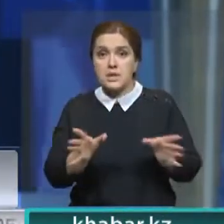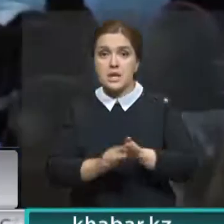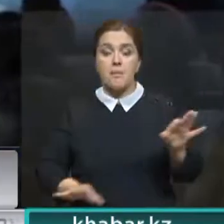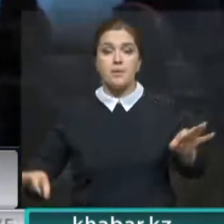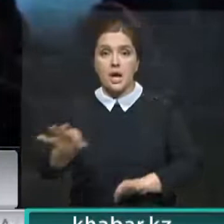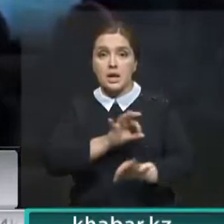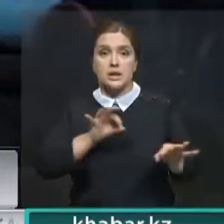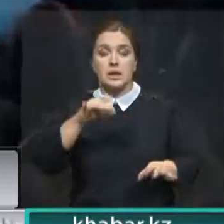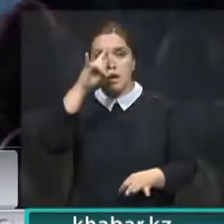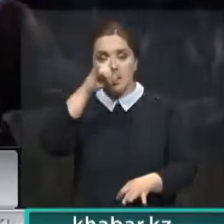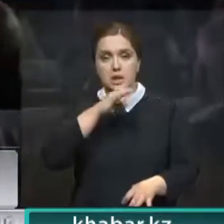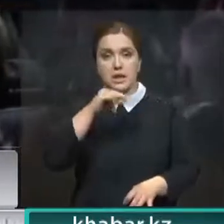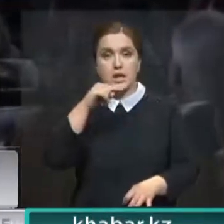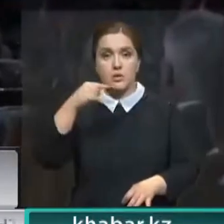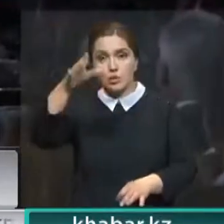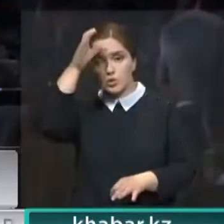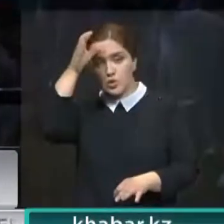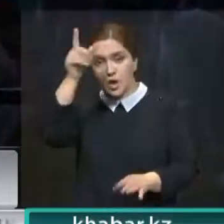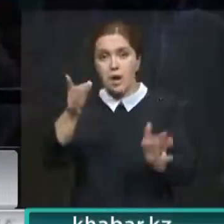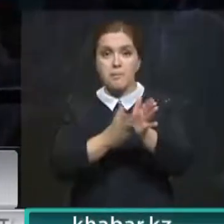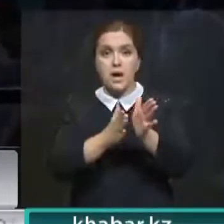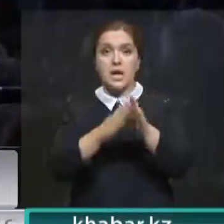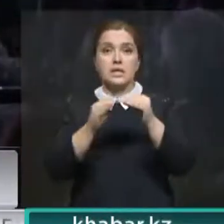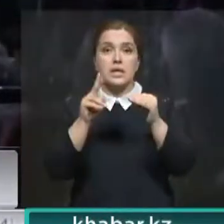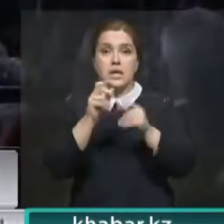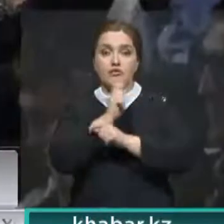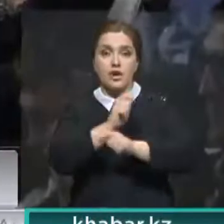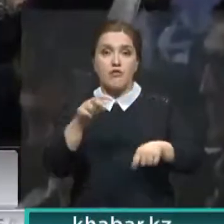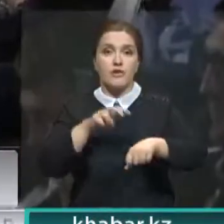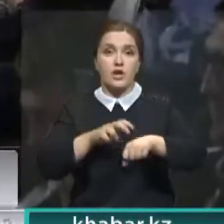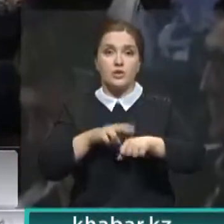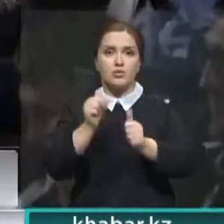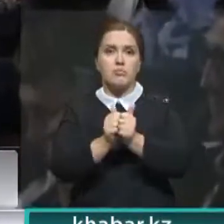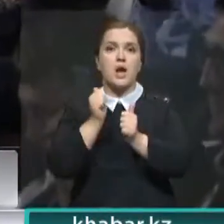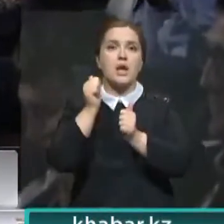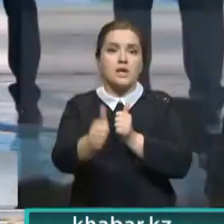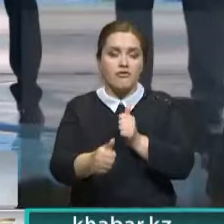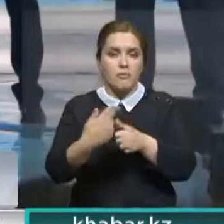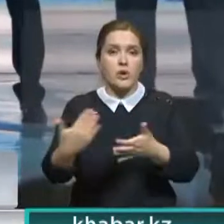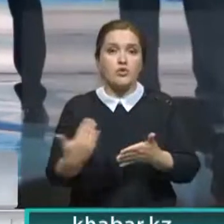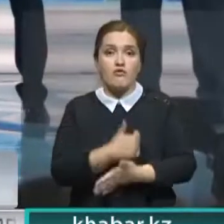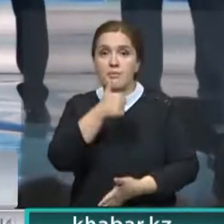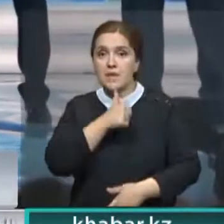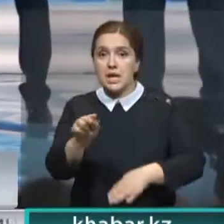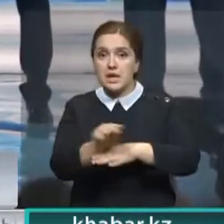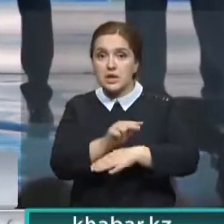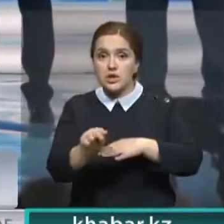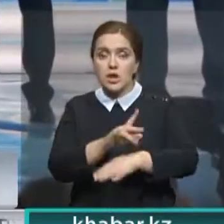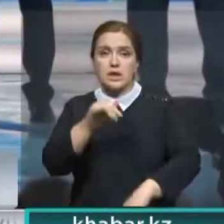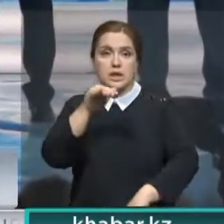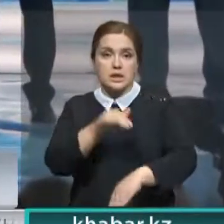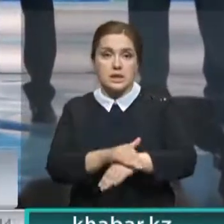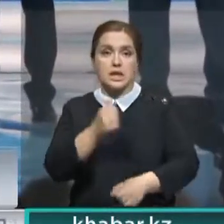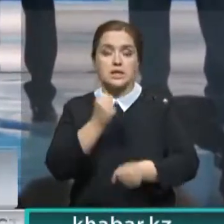и российских ученых. Премию призвания вот уже 10 лет вручают врачам, которые совершили прорыв в создании новых методов лечения и